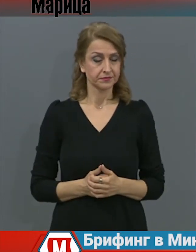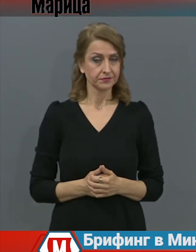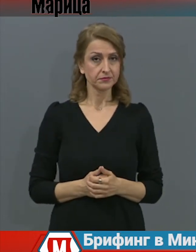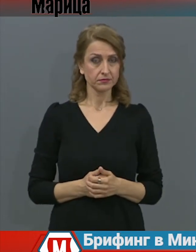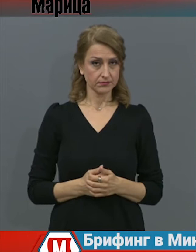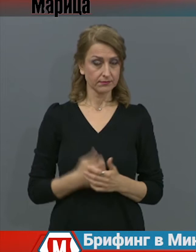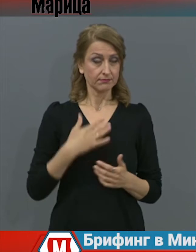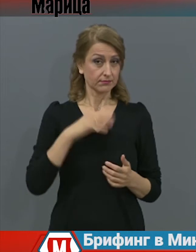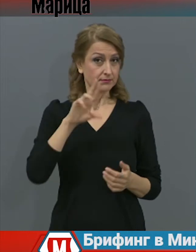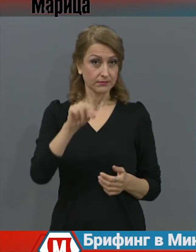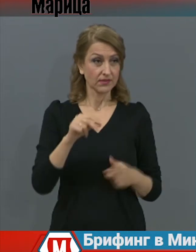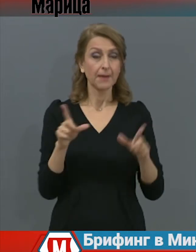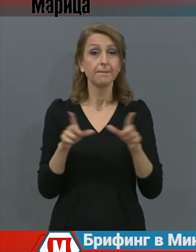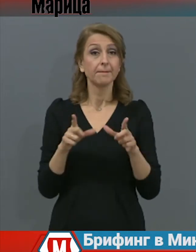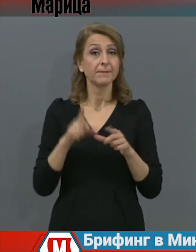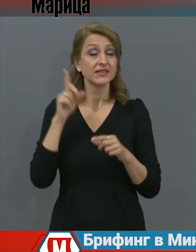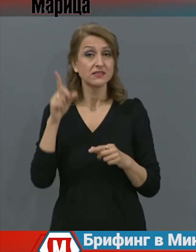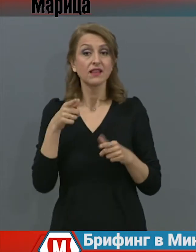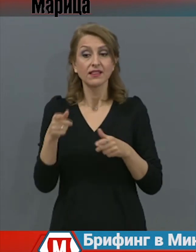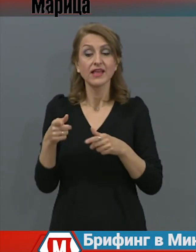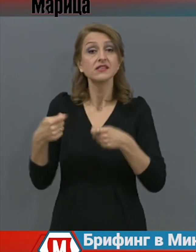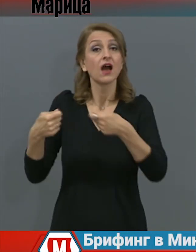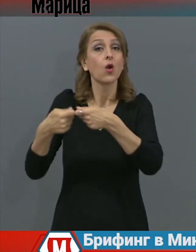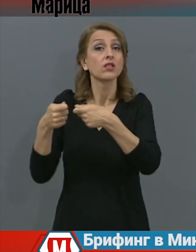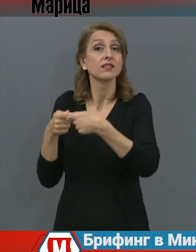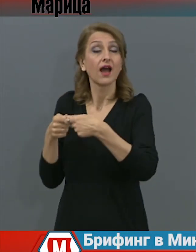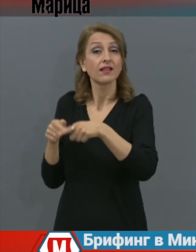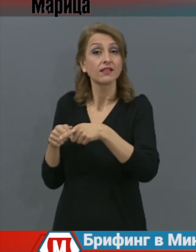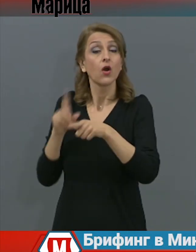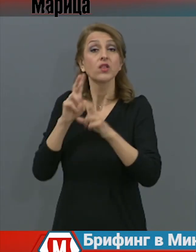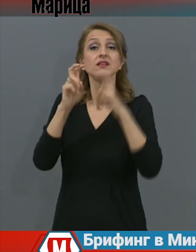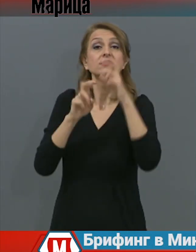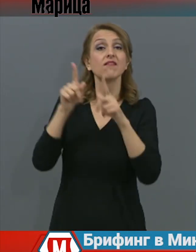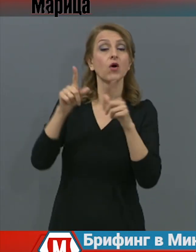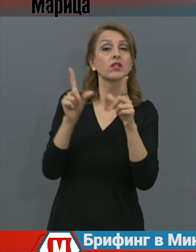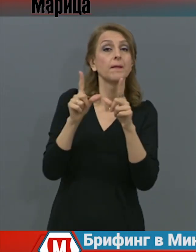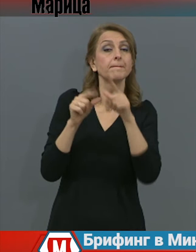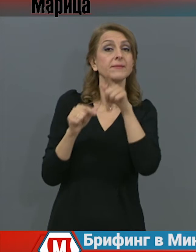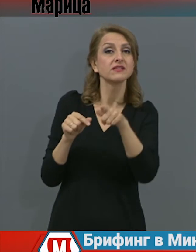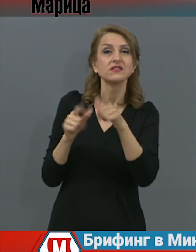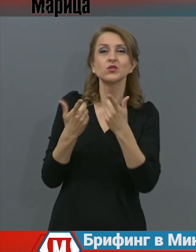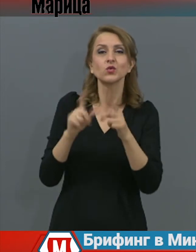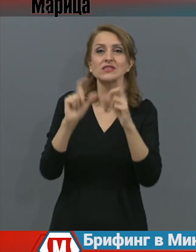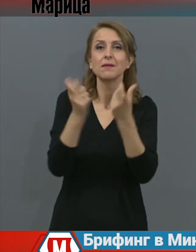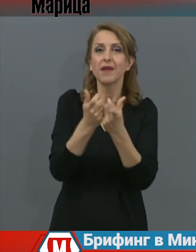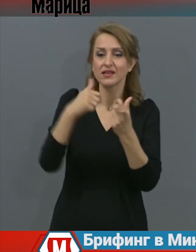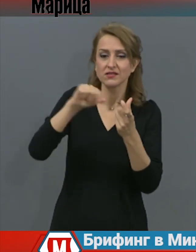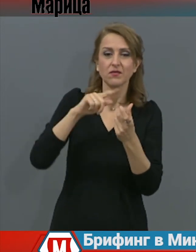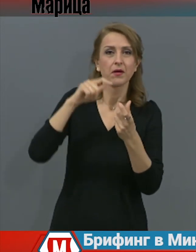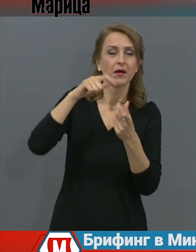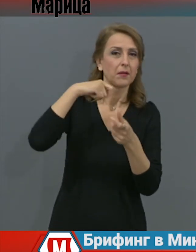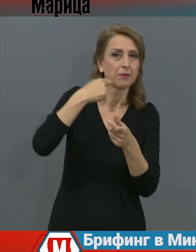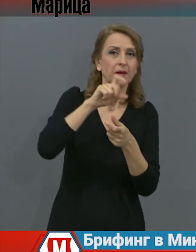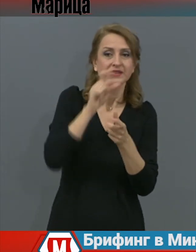Мизия, нали? Това ви казах, че са от контактните лица, но от завод Мизия, т.е. от семействата на тези контактни